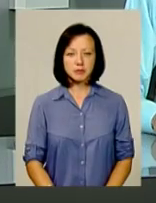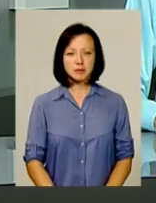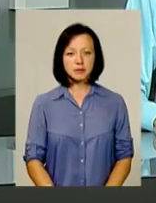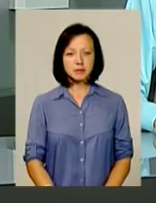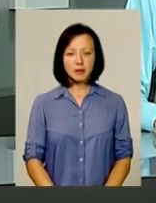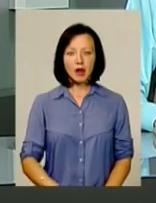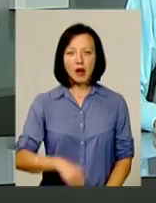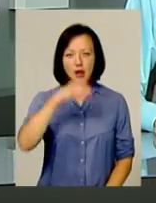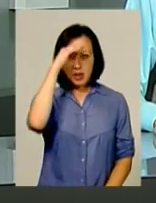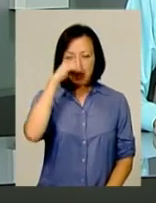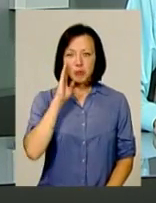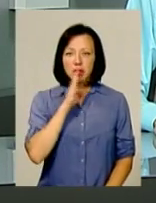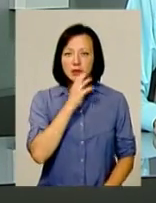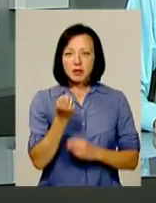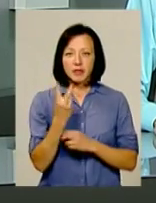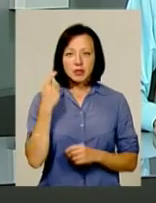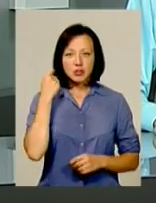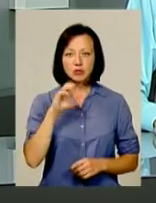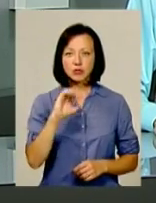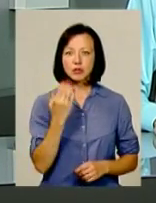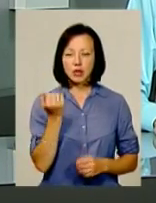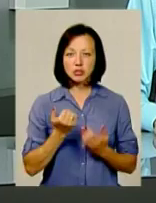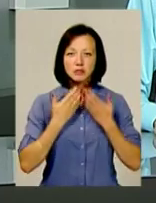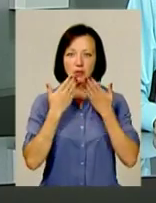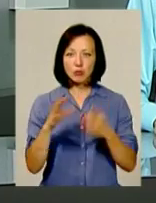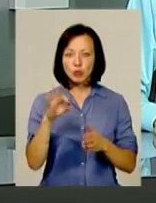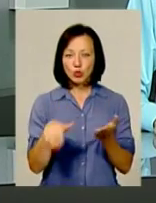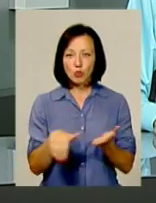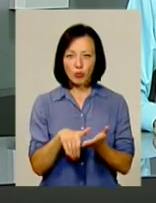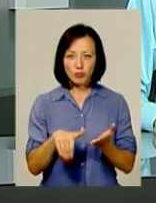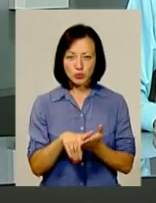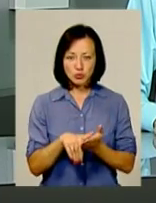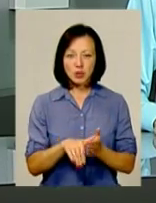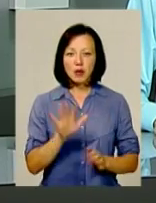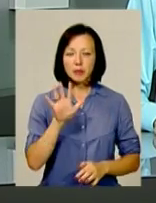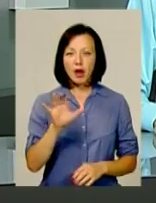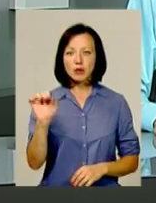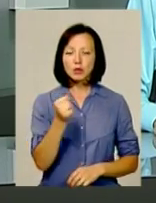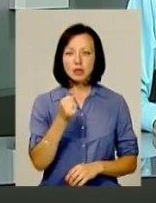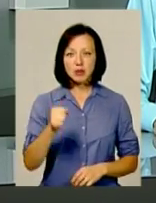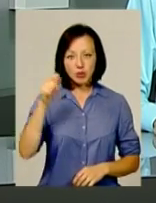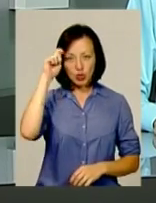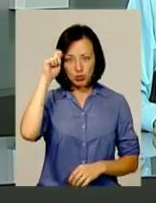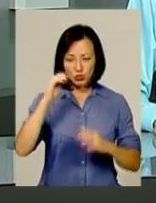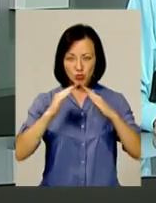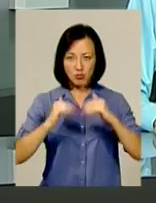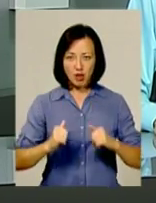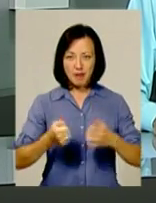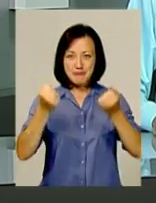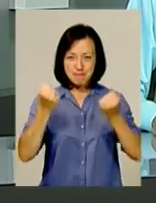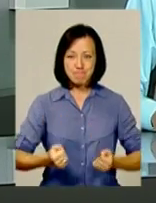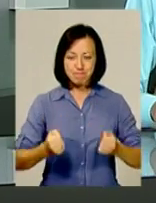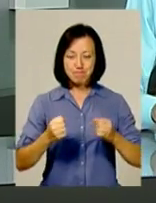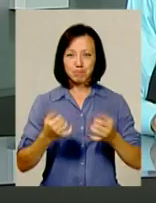Батьки 12-річного Сашка Вишньовського звертаються по допомогу. Нагадаю, 5 серпня на хлопчика впала бетонна плита.